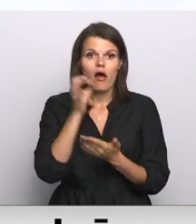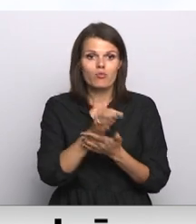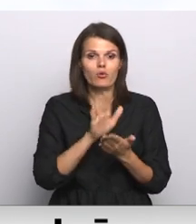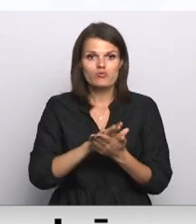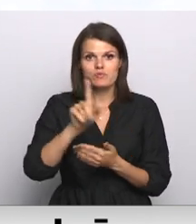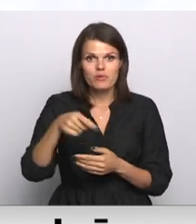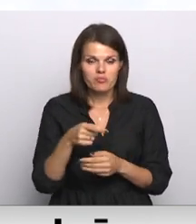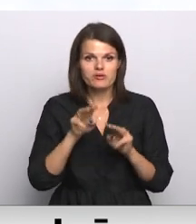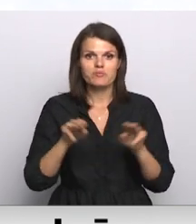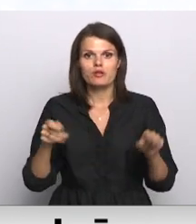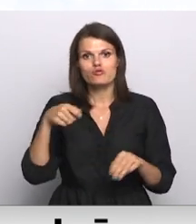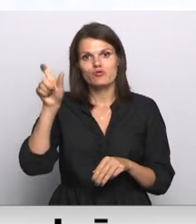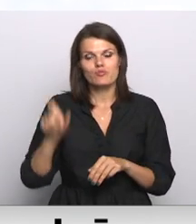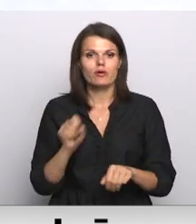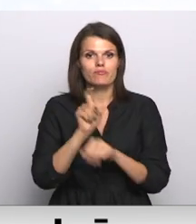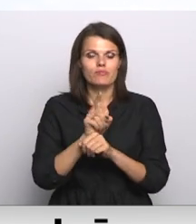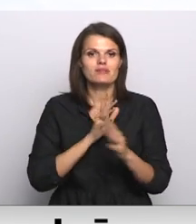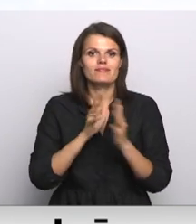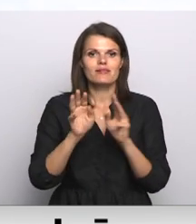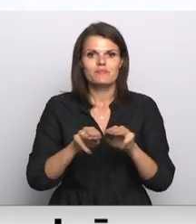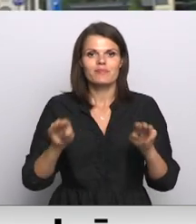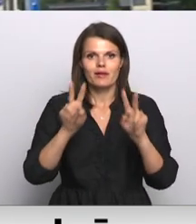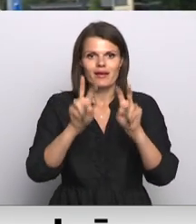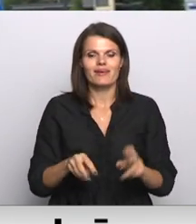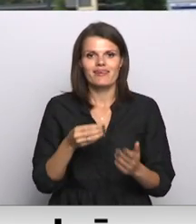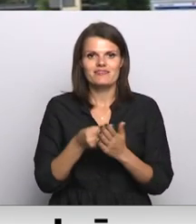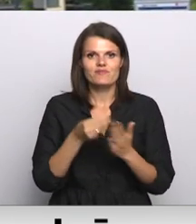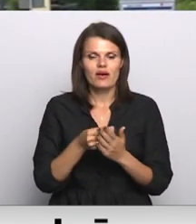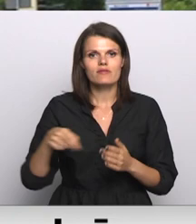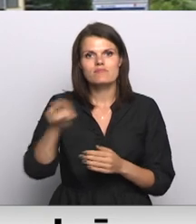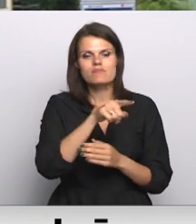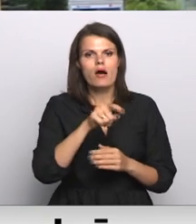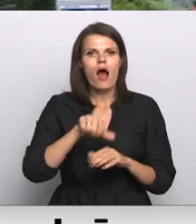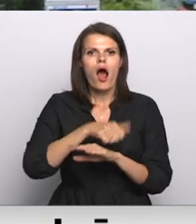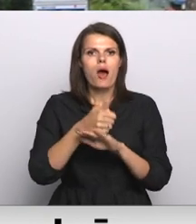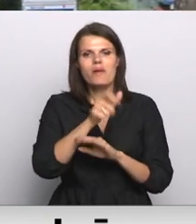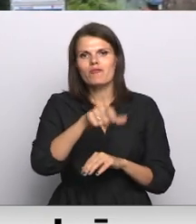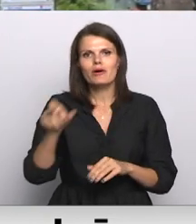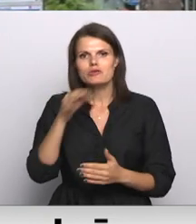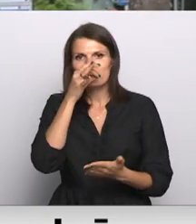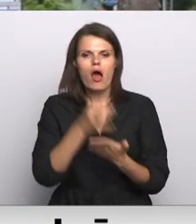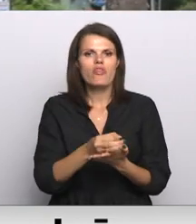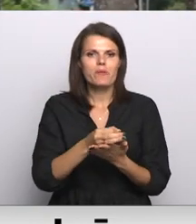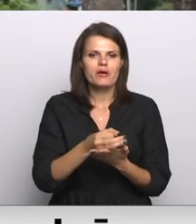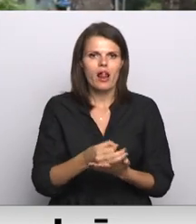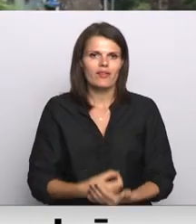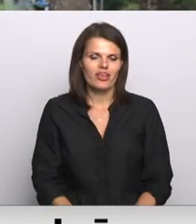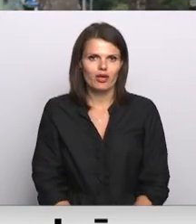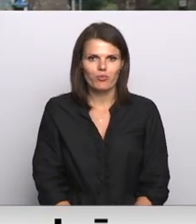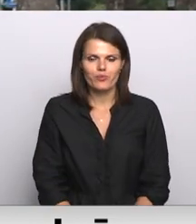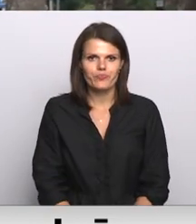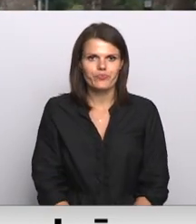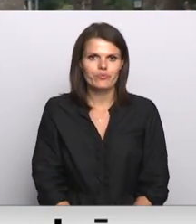pieprasījumu, minisu prezidents uzdevus satības ministrijai izvērtēties saistītu institūciju namatpersonu atbildību. Dāca Siliņa, Kristaps Dravenieks,